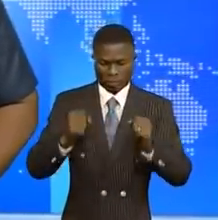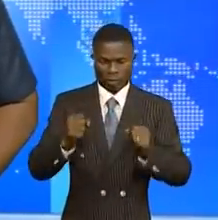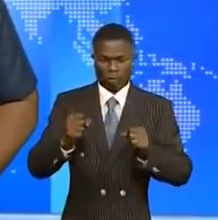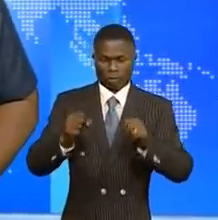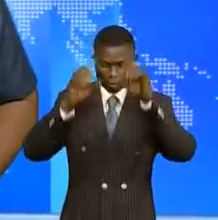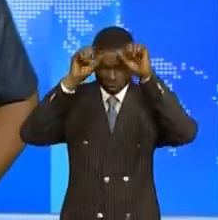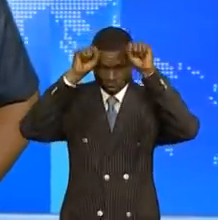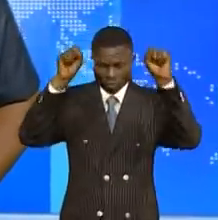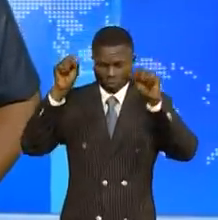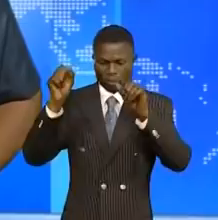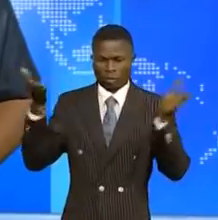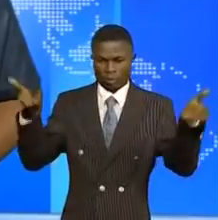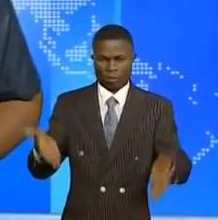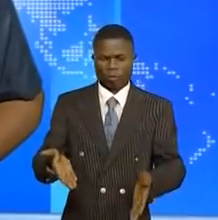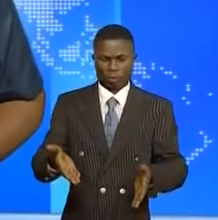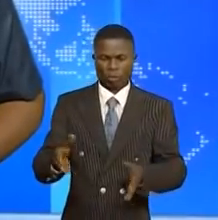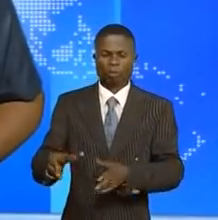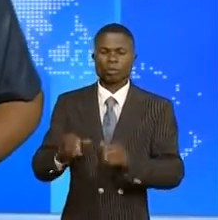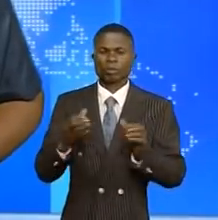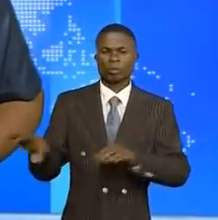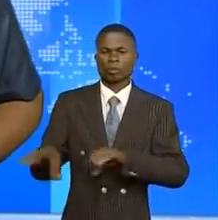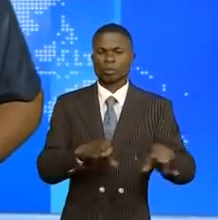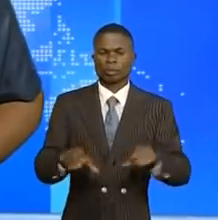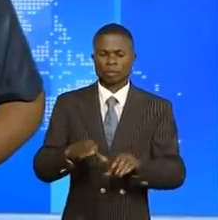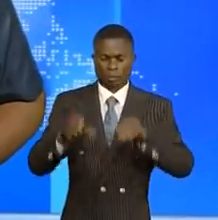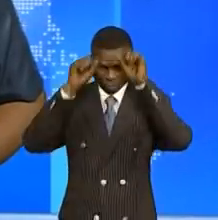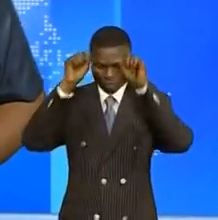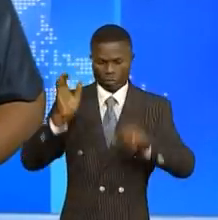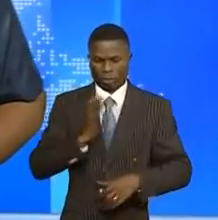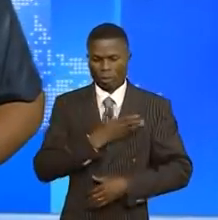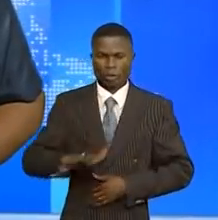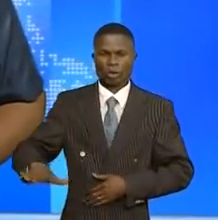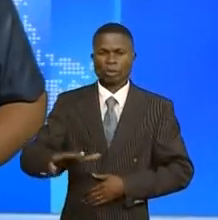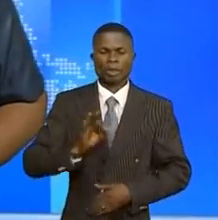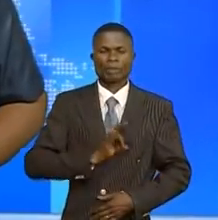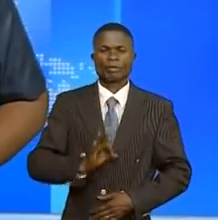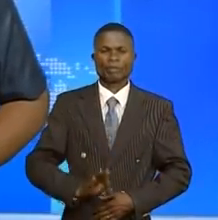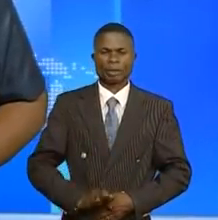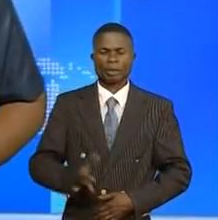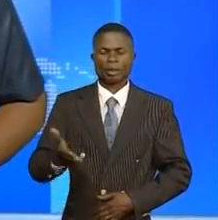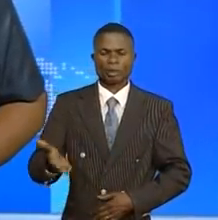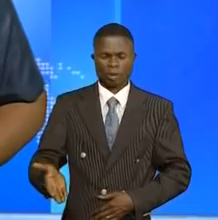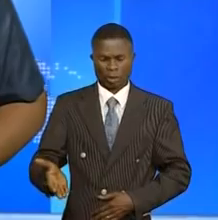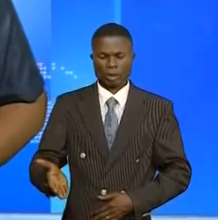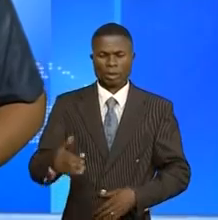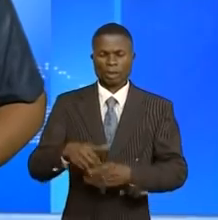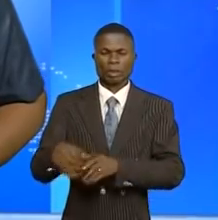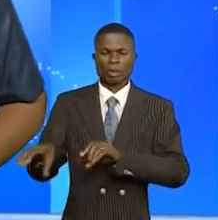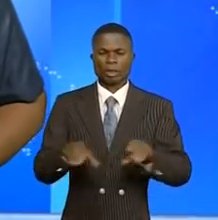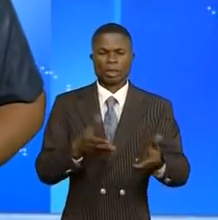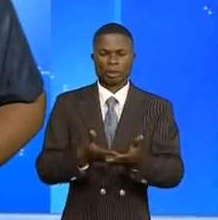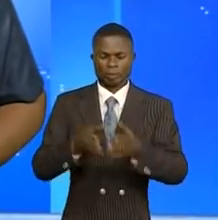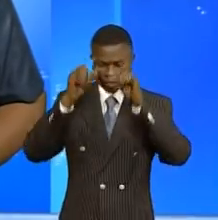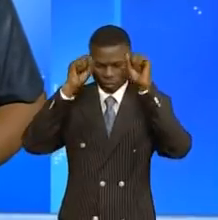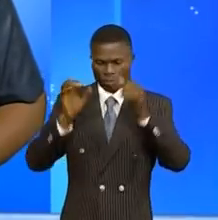Venu à cette investiture, on note la présence du président de la République démocratique du Congo, Félix-Antoine Tshisekedi,